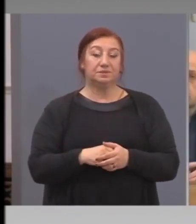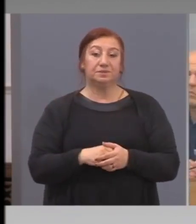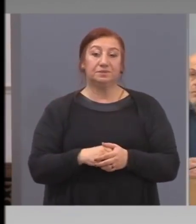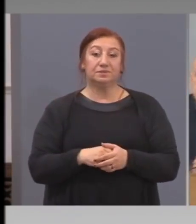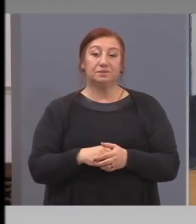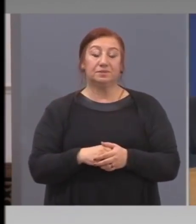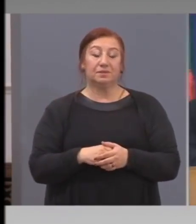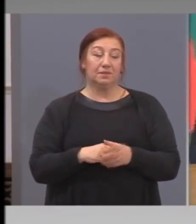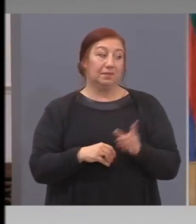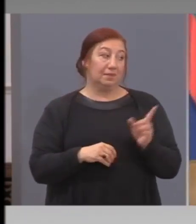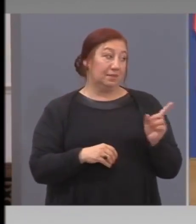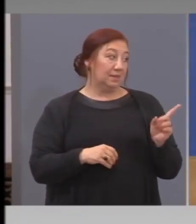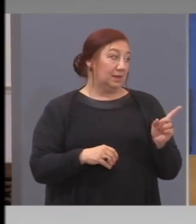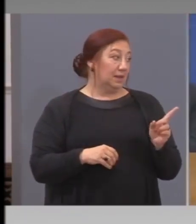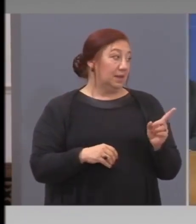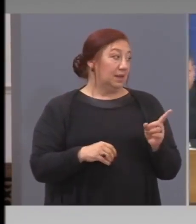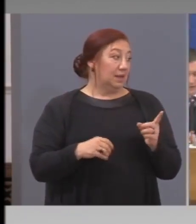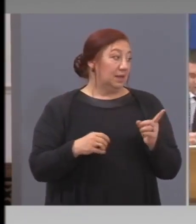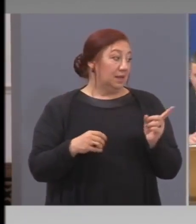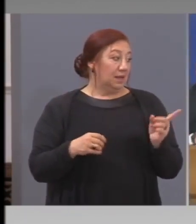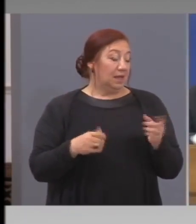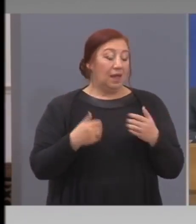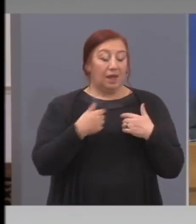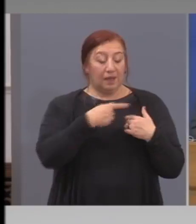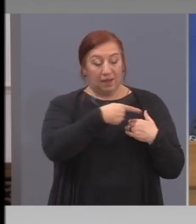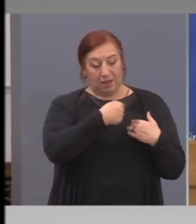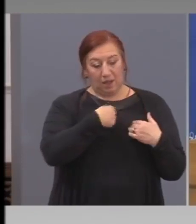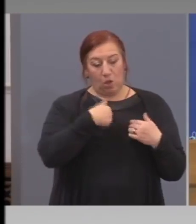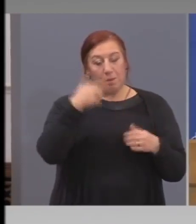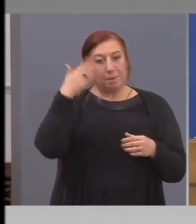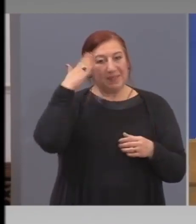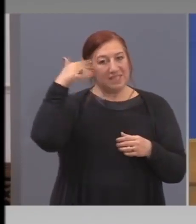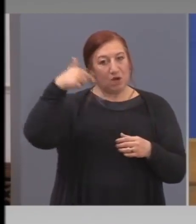Аз имам ежедневни контакти с търговските банки.